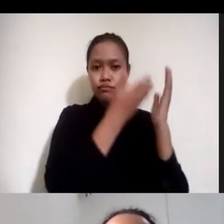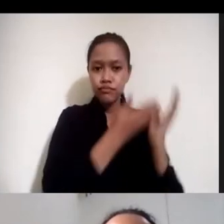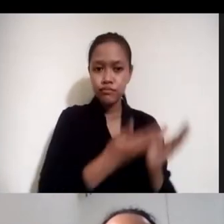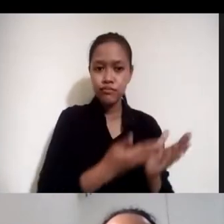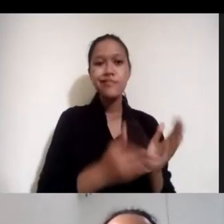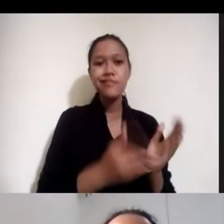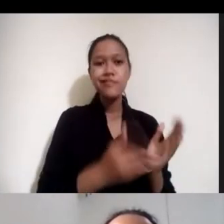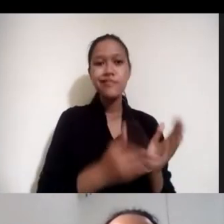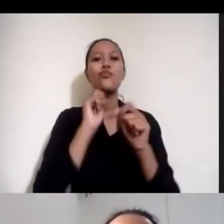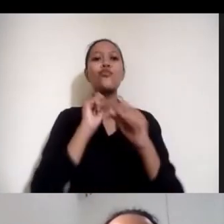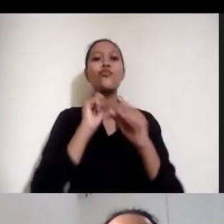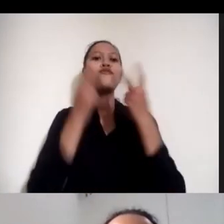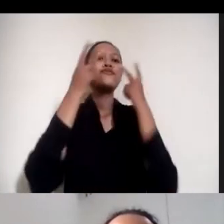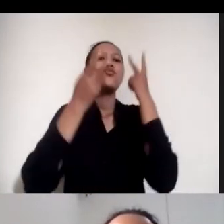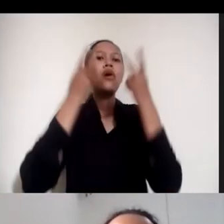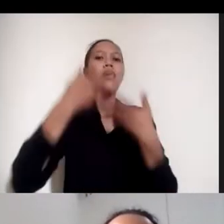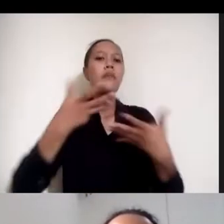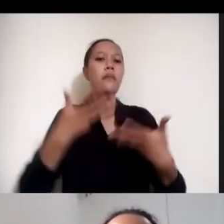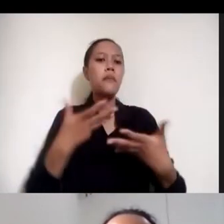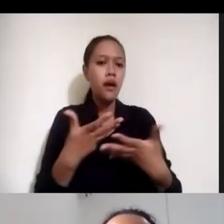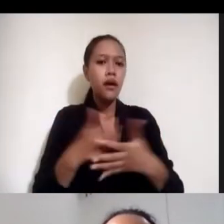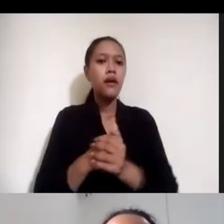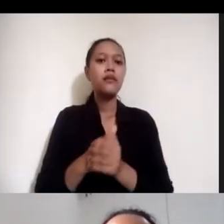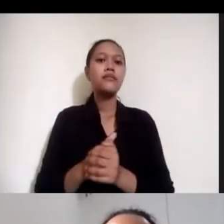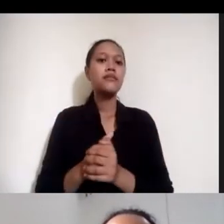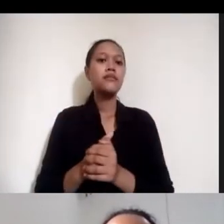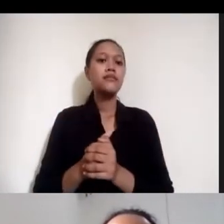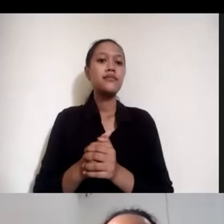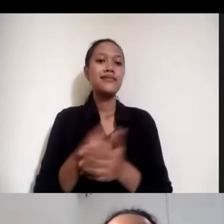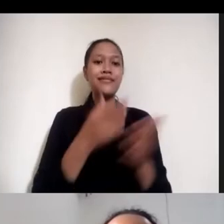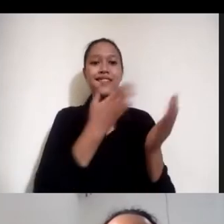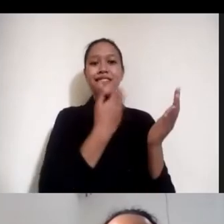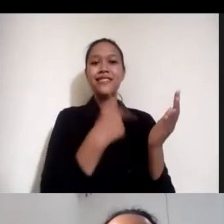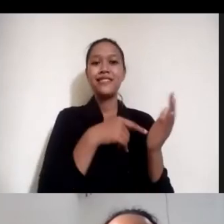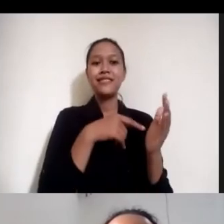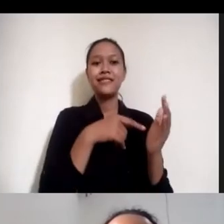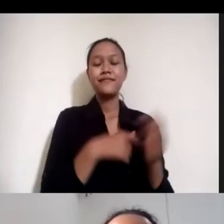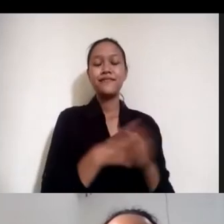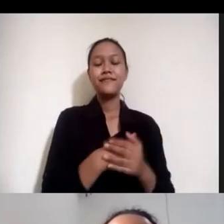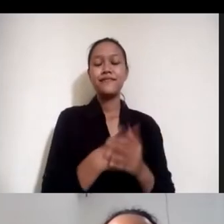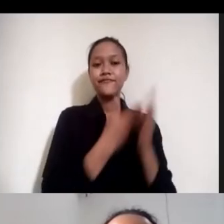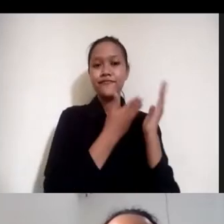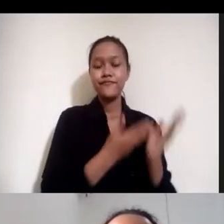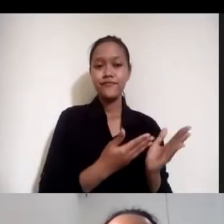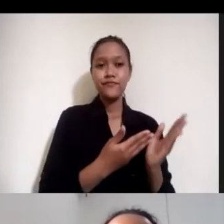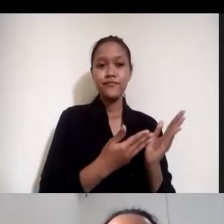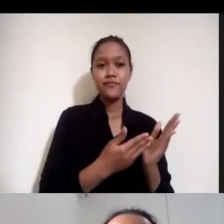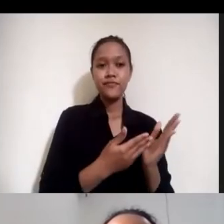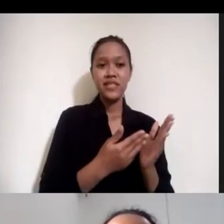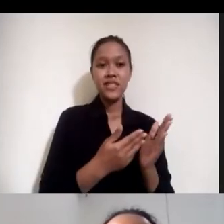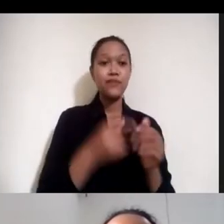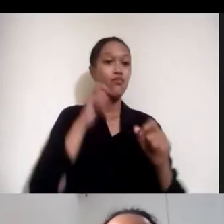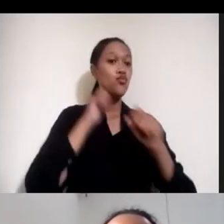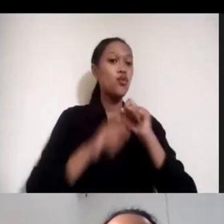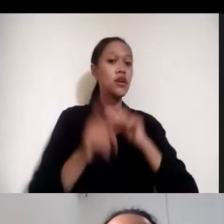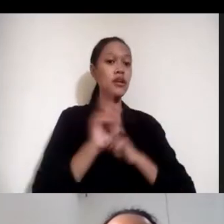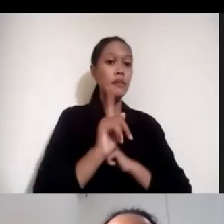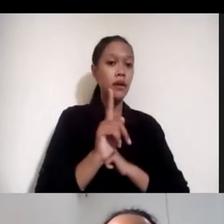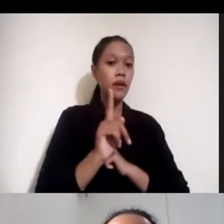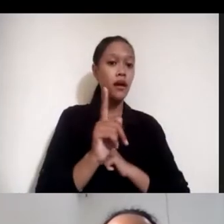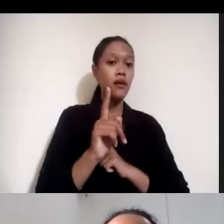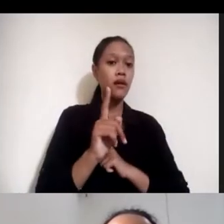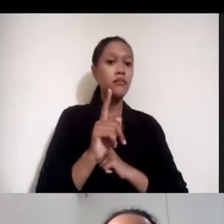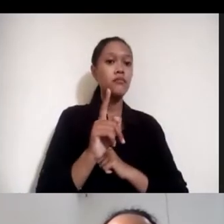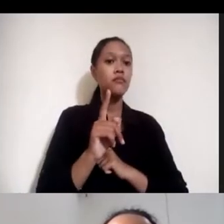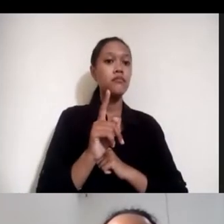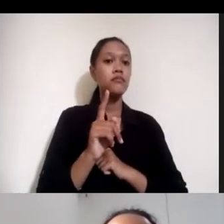visualisasinya nah visualisasi yang ini tadi teman-teman nah ini semuanya dibikin di aku bikin apa